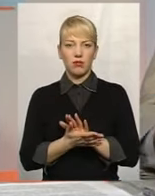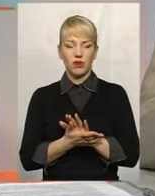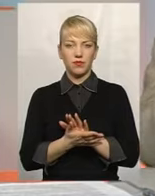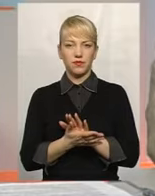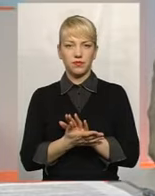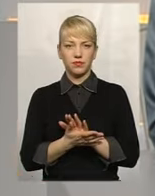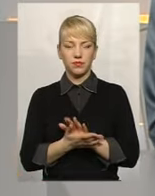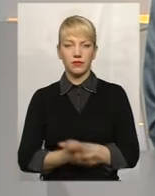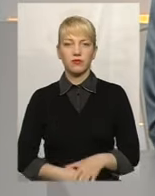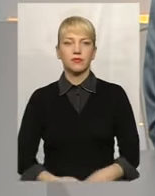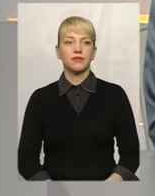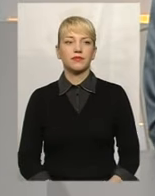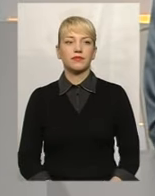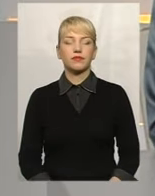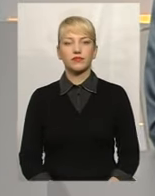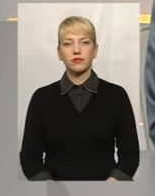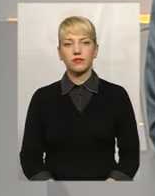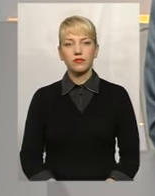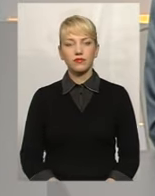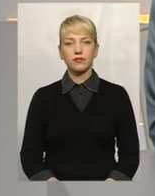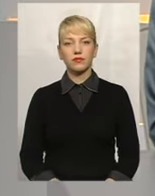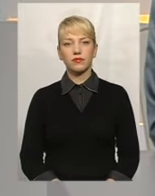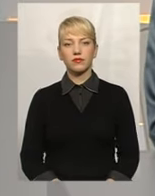Пане Віталіо, скажіть, будь ласка,